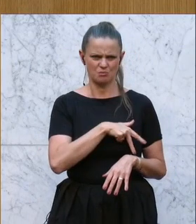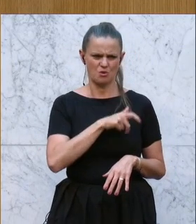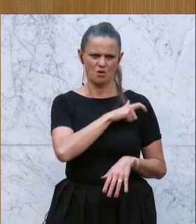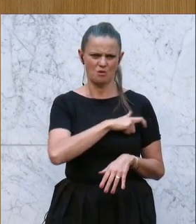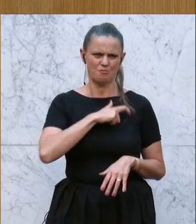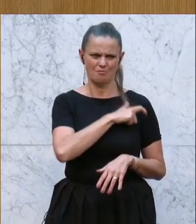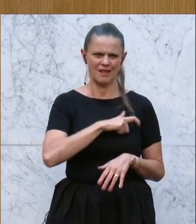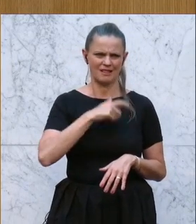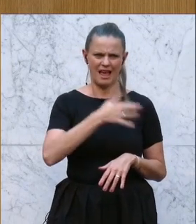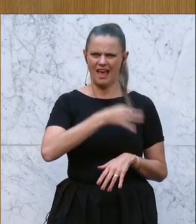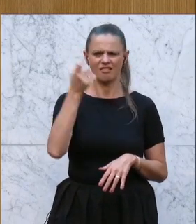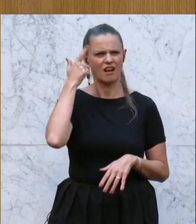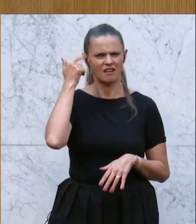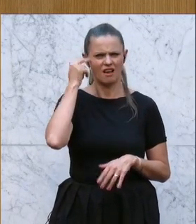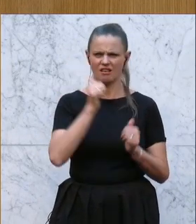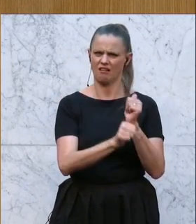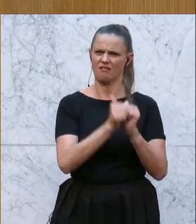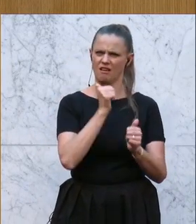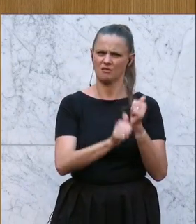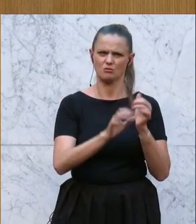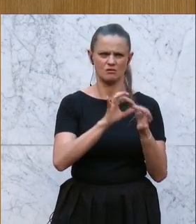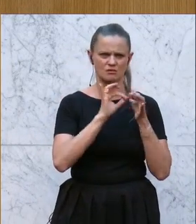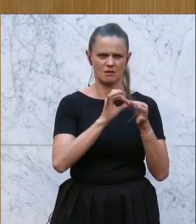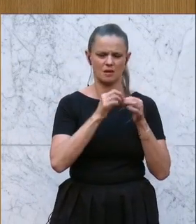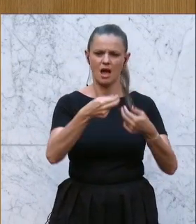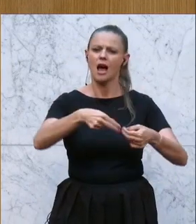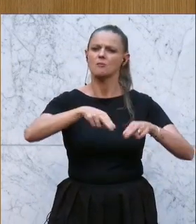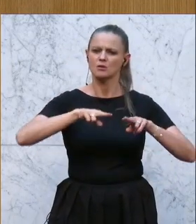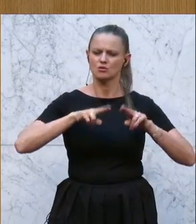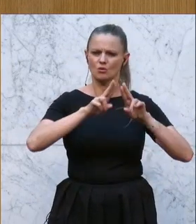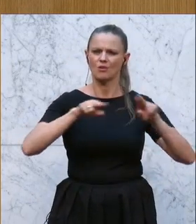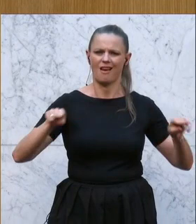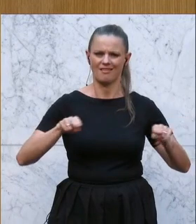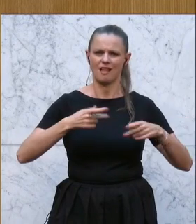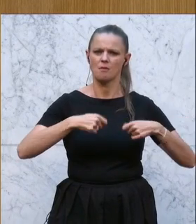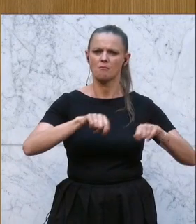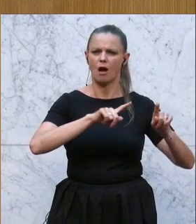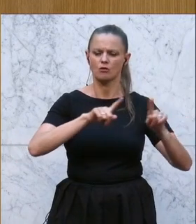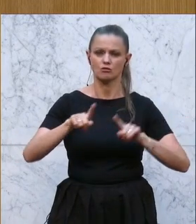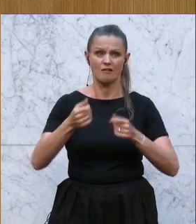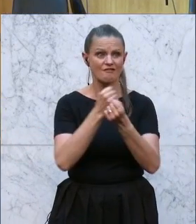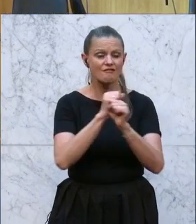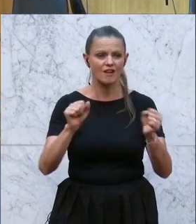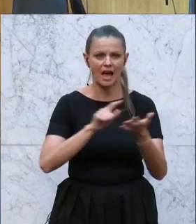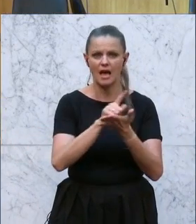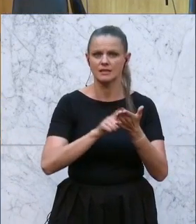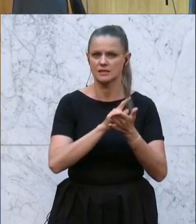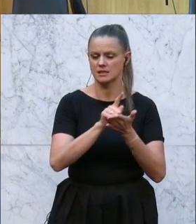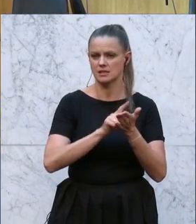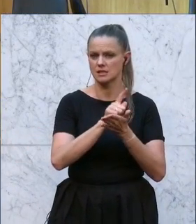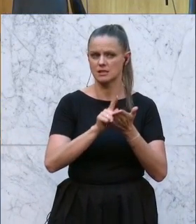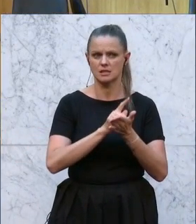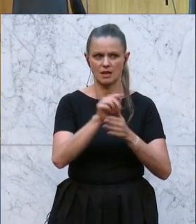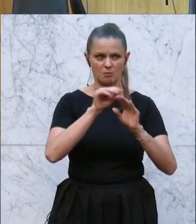darf ich auch sagen. Aber zurück zu den Baustellen, Herr Bundesminister. Was ist mit den Freizeitpädagogen? Riesige Baustelle.